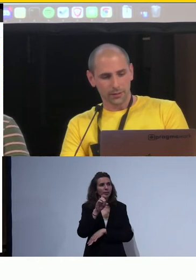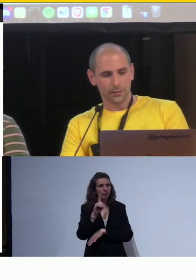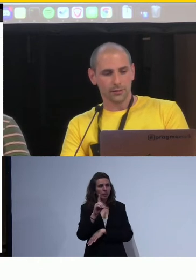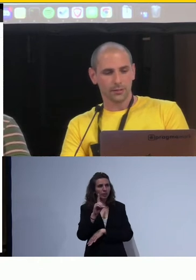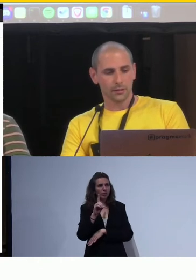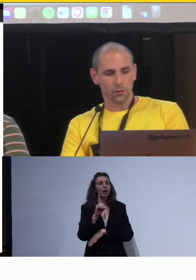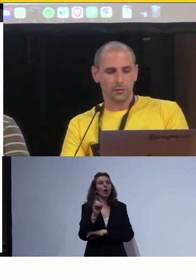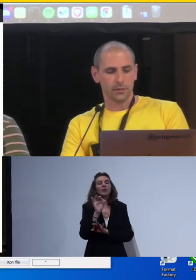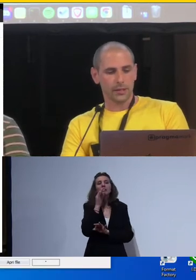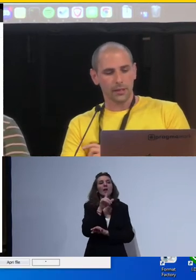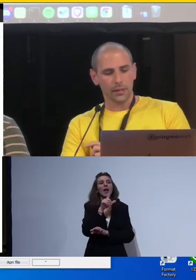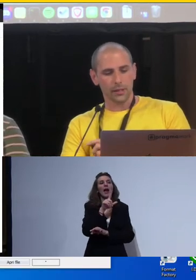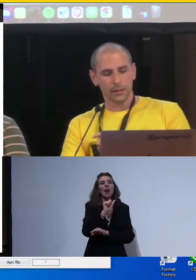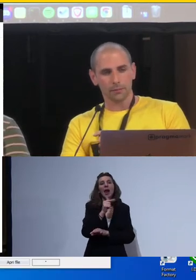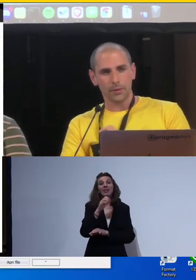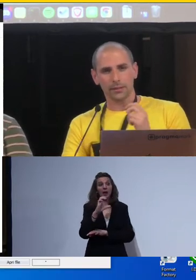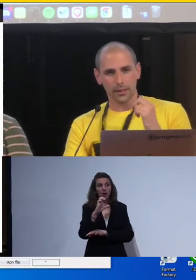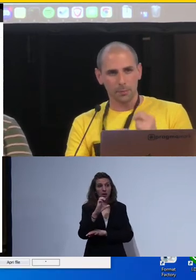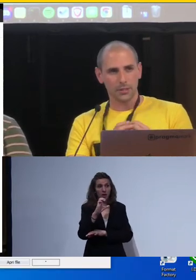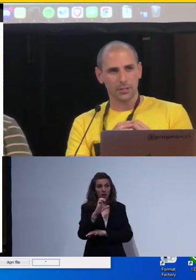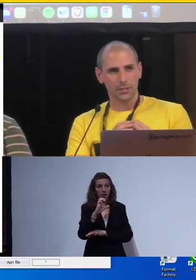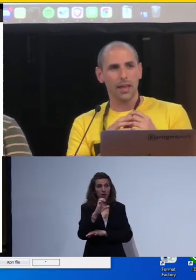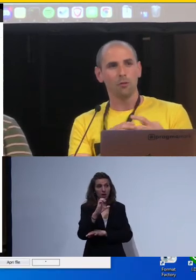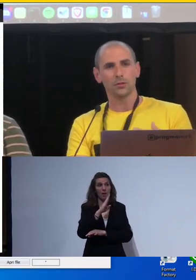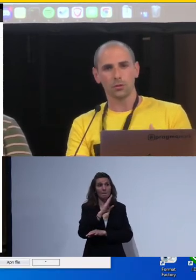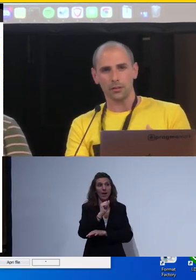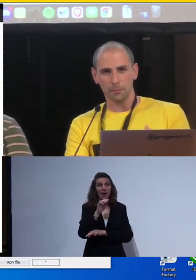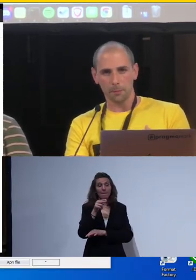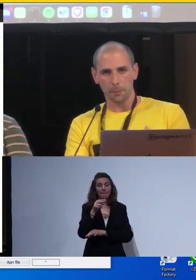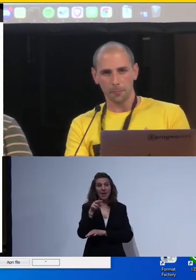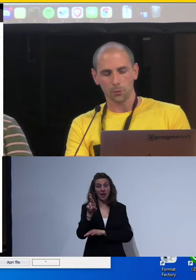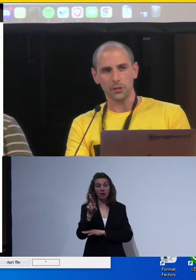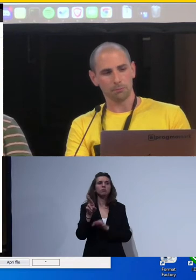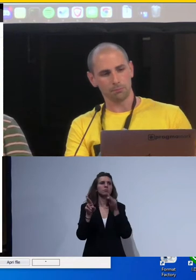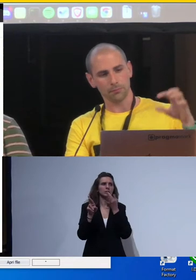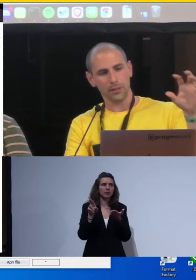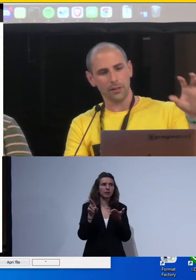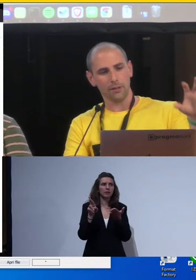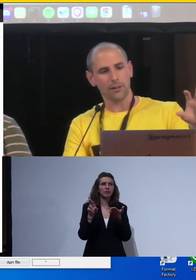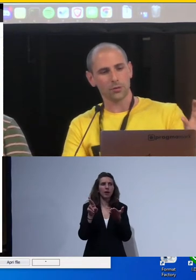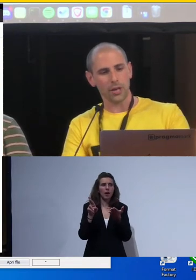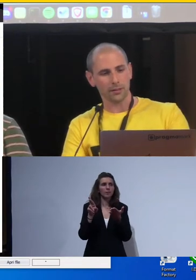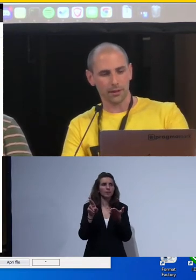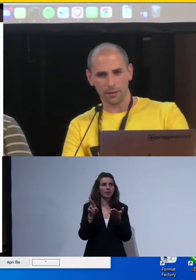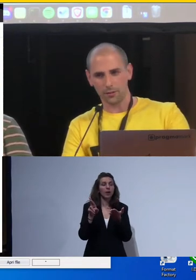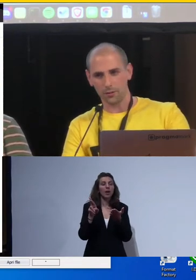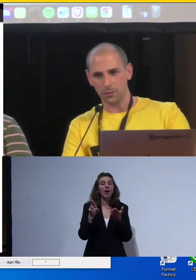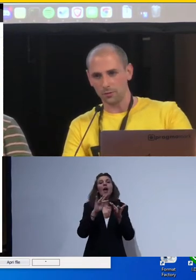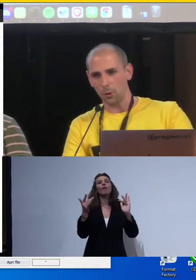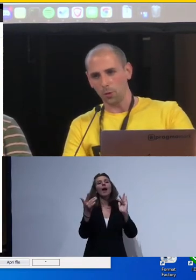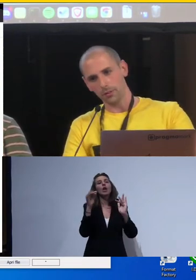ovvero Latec, dove il Latec, che di per sé è un file sorgente, quindi il file sorgente